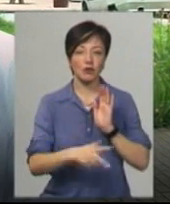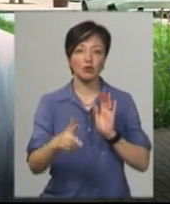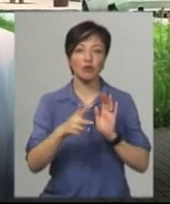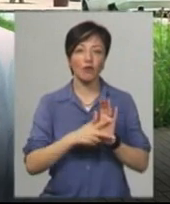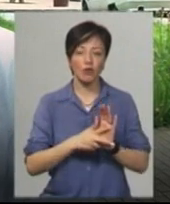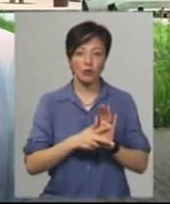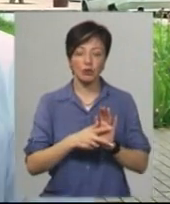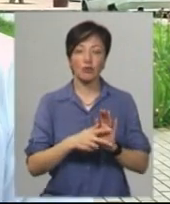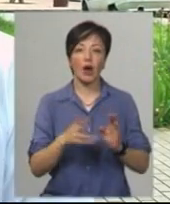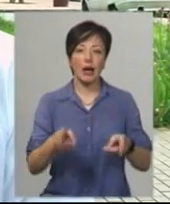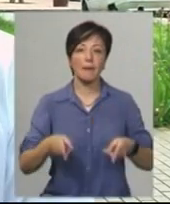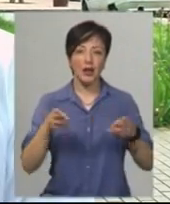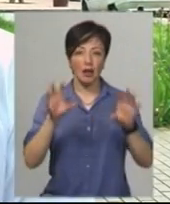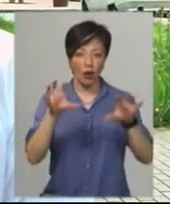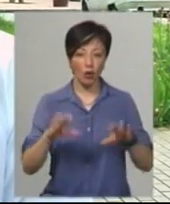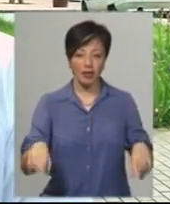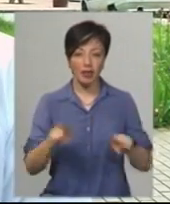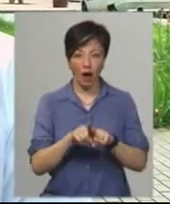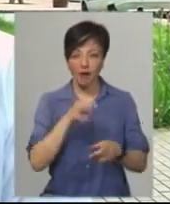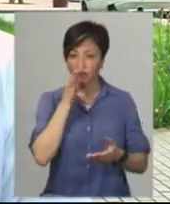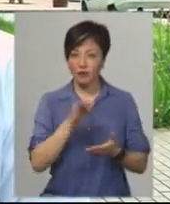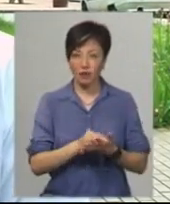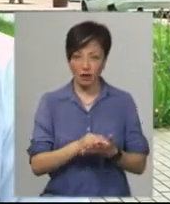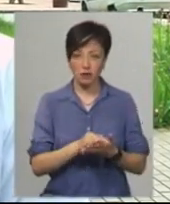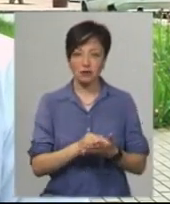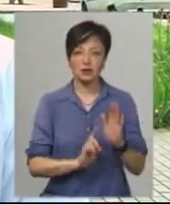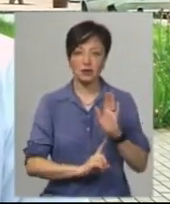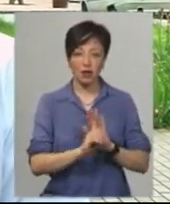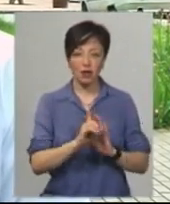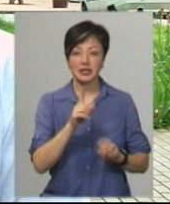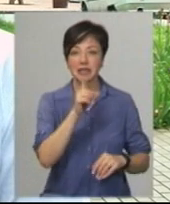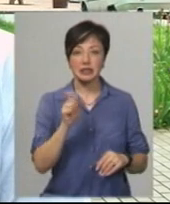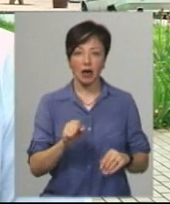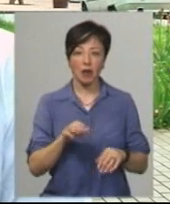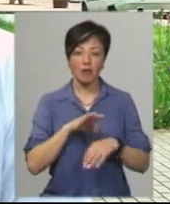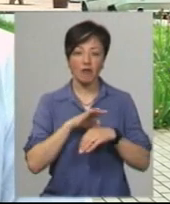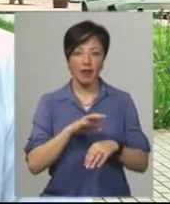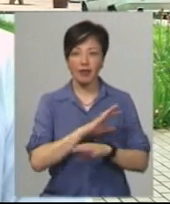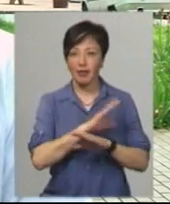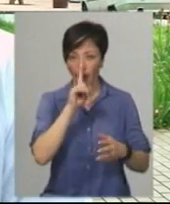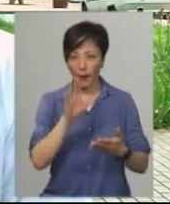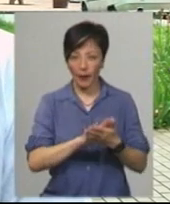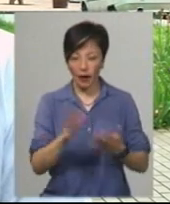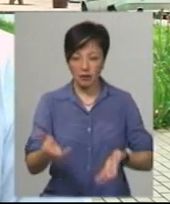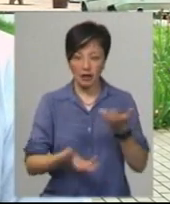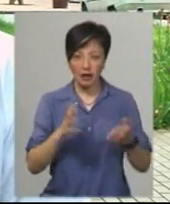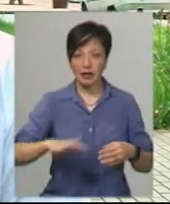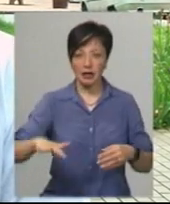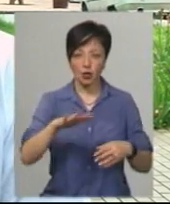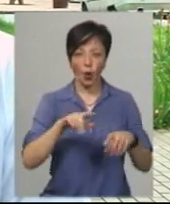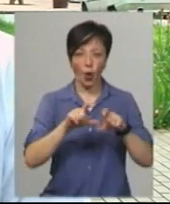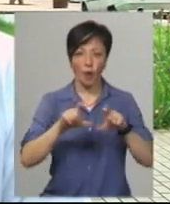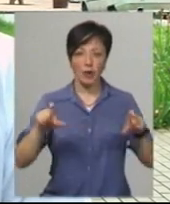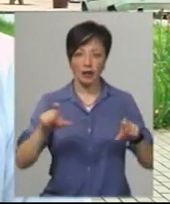Кримінального кодексу. При цьому така відповідальність настає за проведення незаконних розкопок на території об'єктів